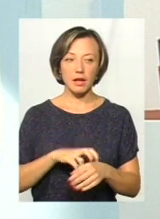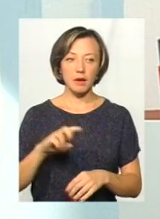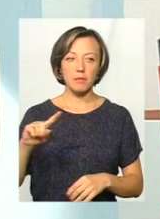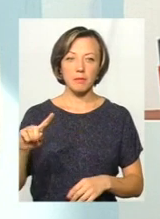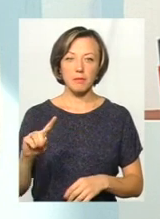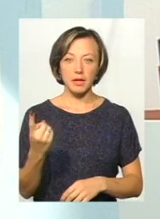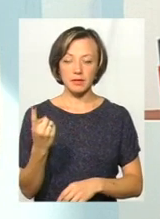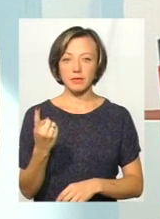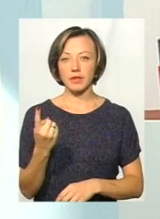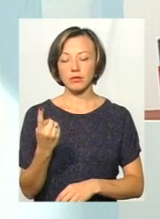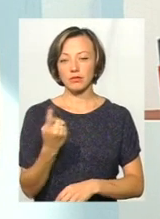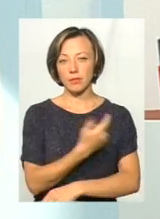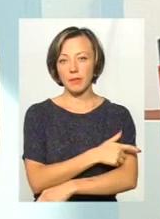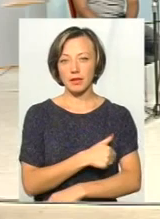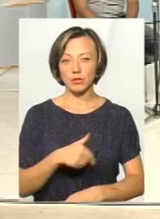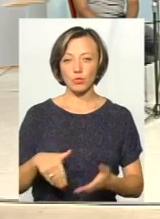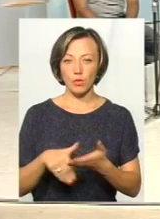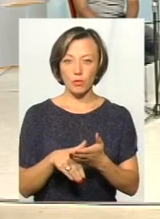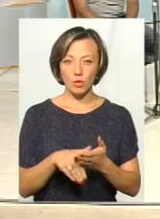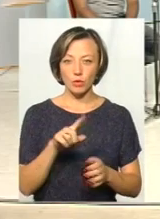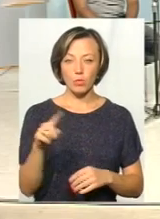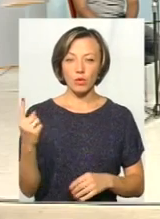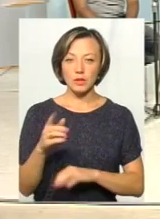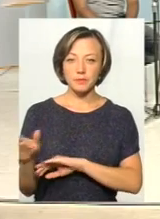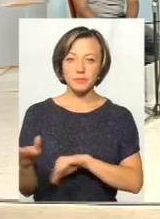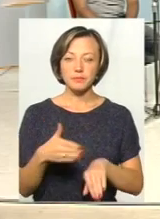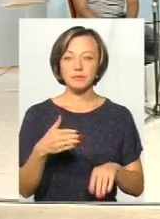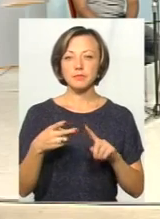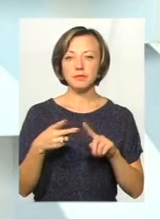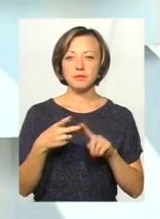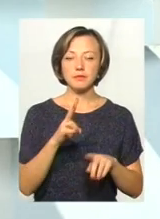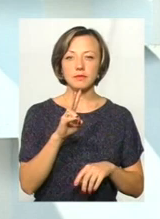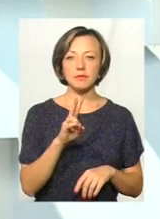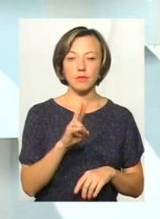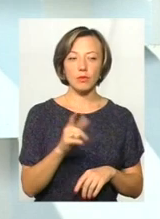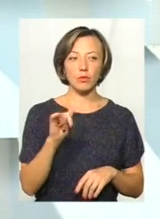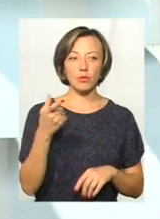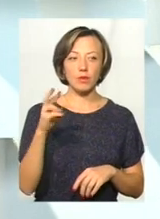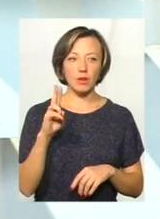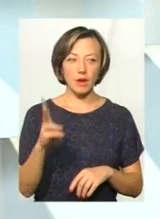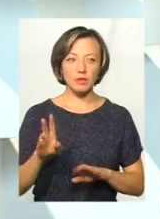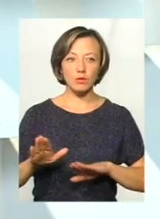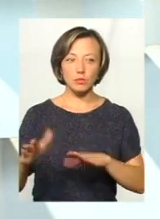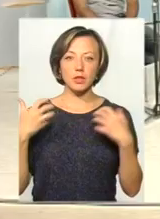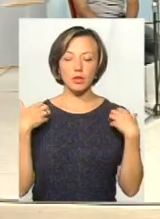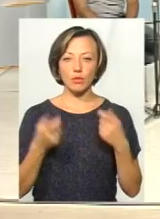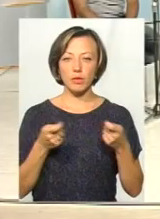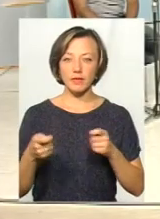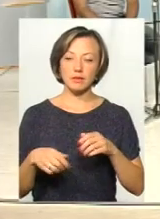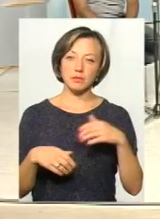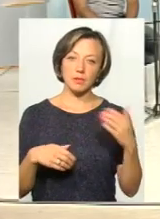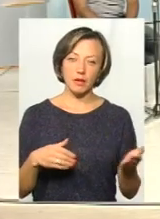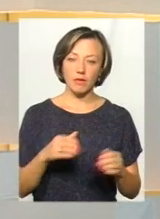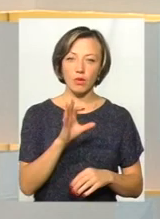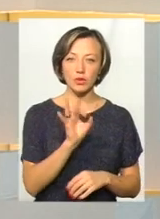медико-санітарної допомоги номер один. Поруч із нею Людмила Гуляк, заступник начальника управління охорони здоров'я Хмельницької міської ради. Справа від мене